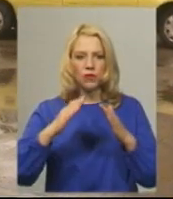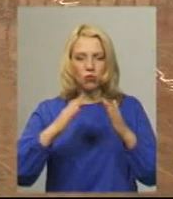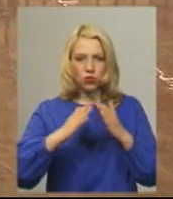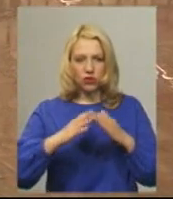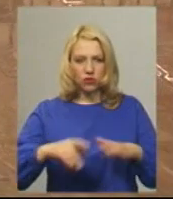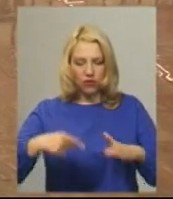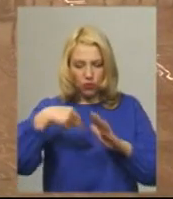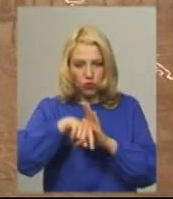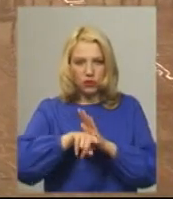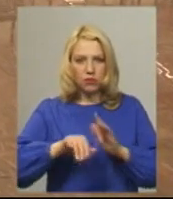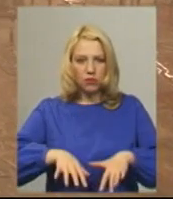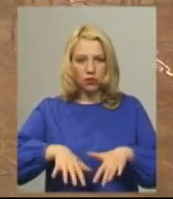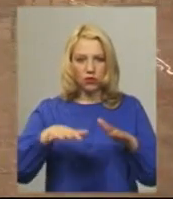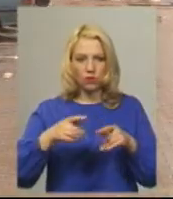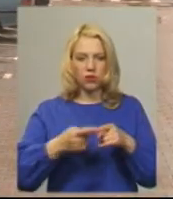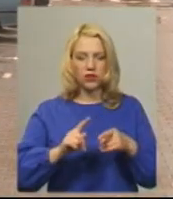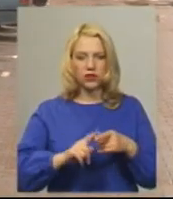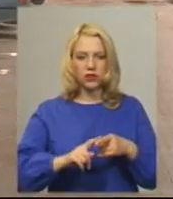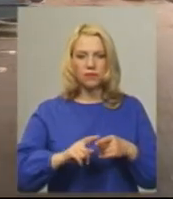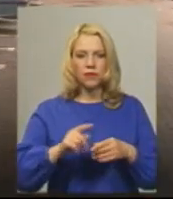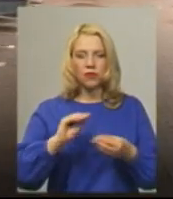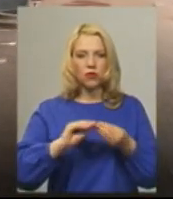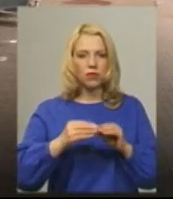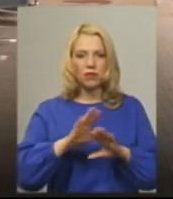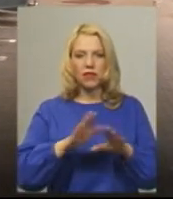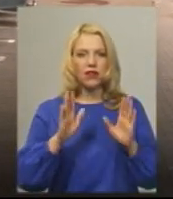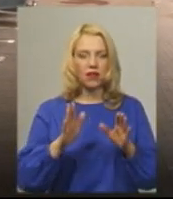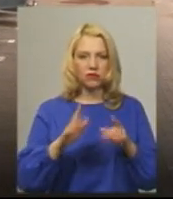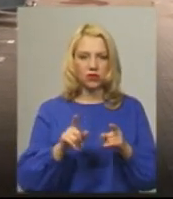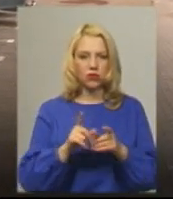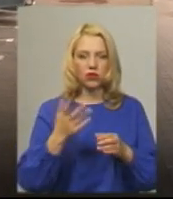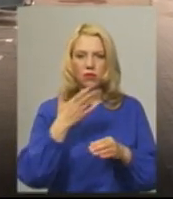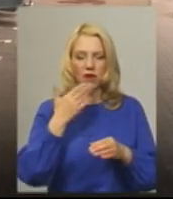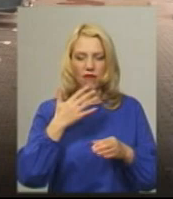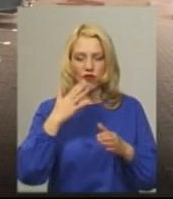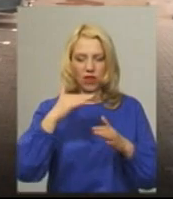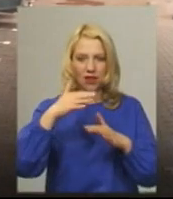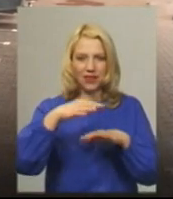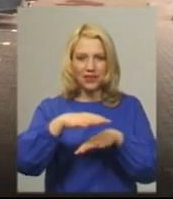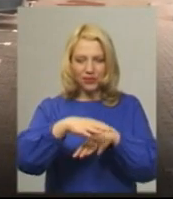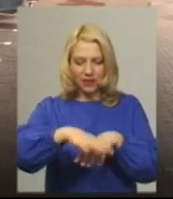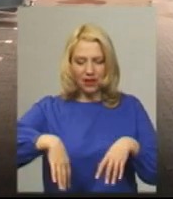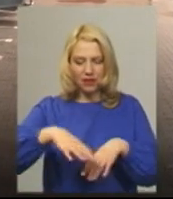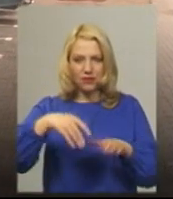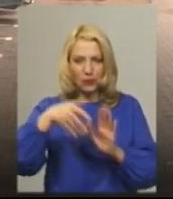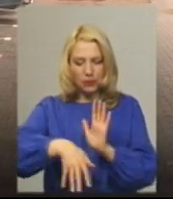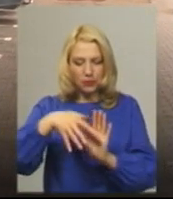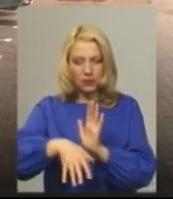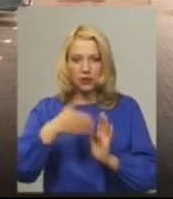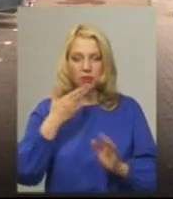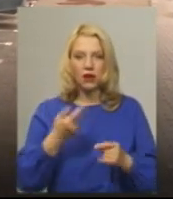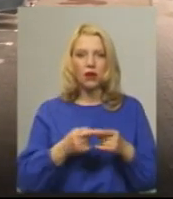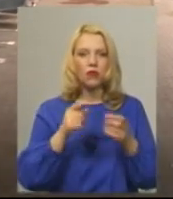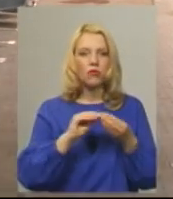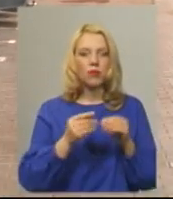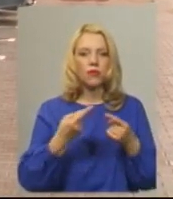територію будинку підтоплюють навіть при незначеному дощі. Проблема не тільки в тому, що, наприклад, настікаєся каналізація, а питання в тому, що її не має куди